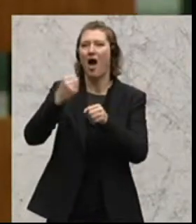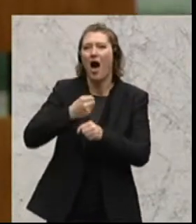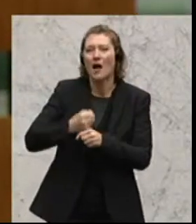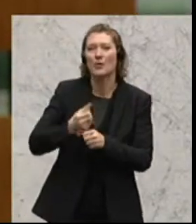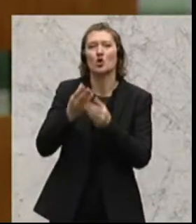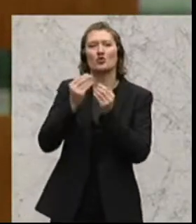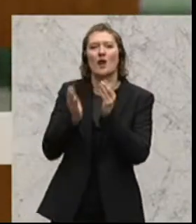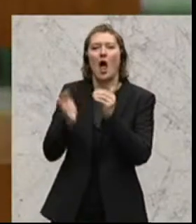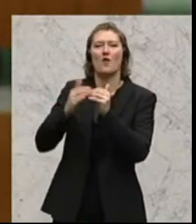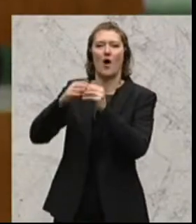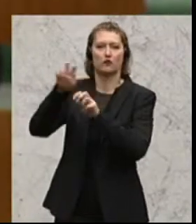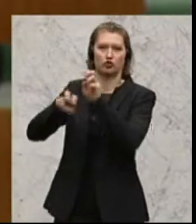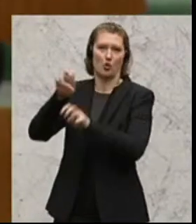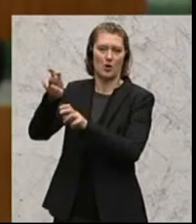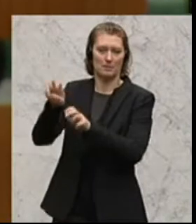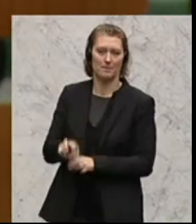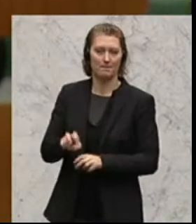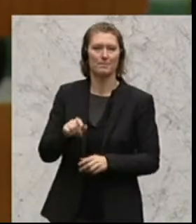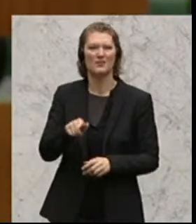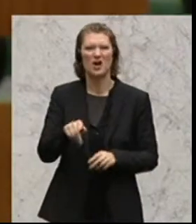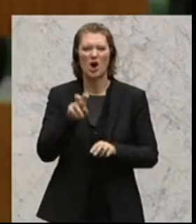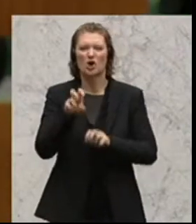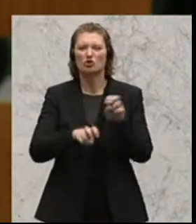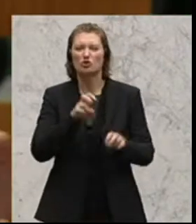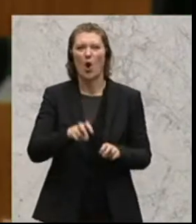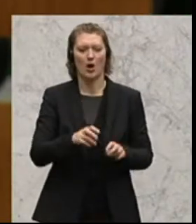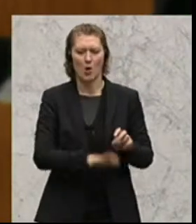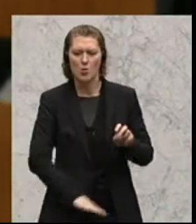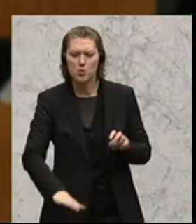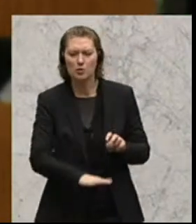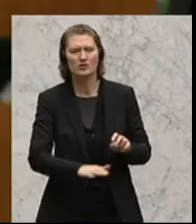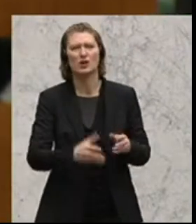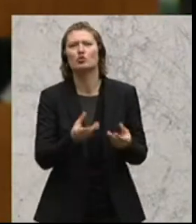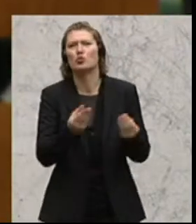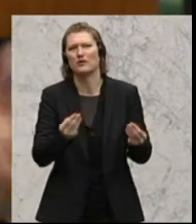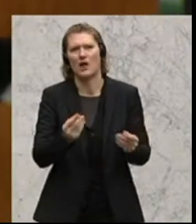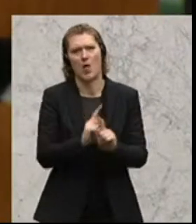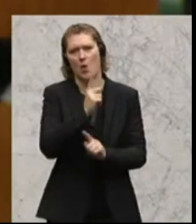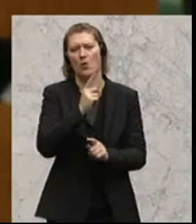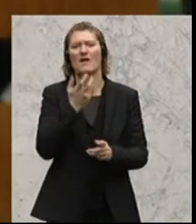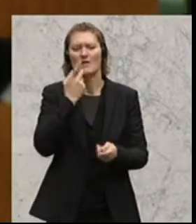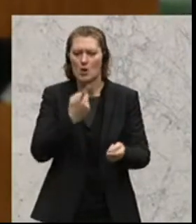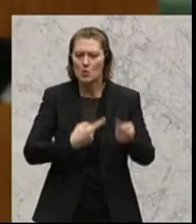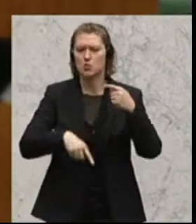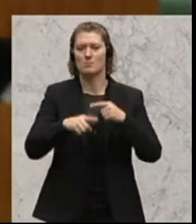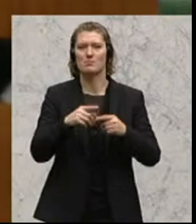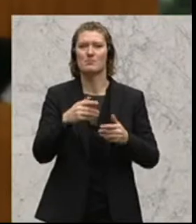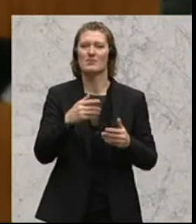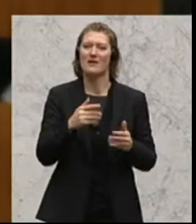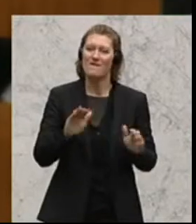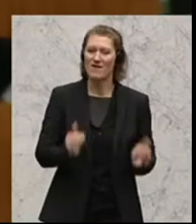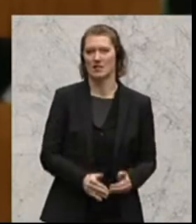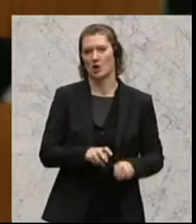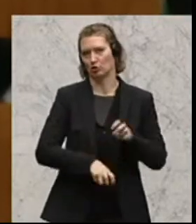belastet wird und dass wir mit den Steuersätzen vor allem in den unteren Bereichen runter müssen beziehungsweise die Progressionsstoffen erhöhen müssen.